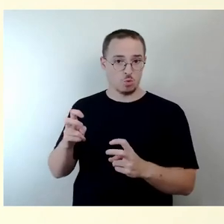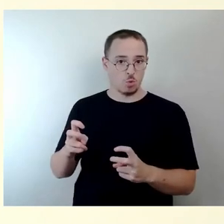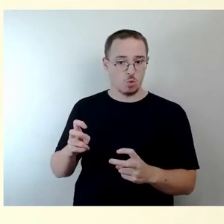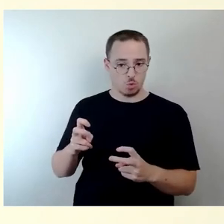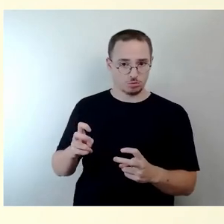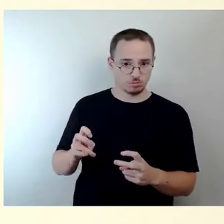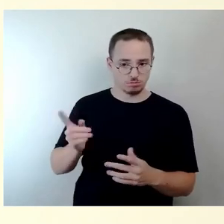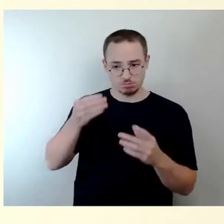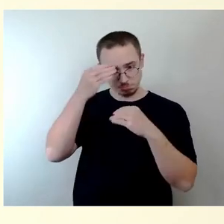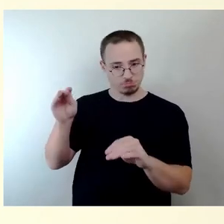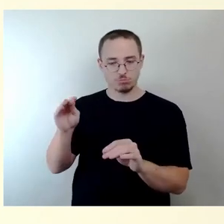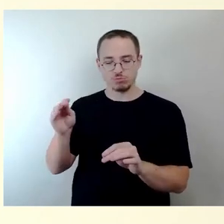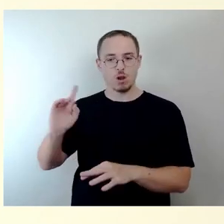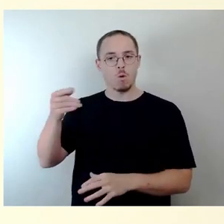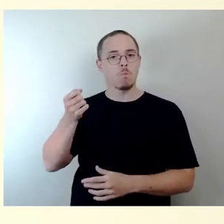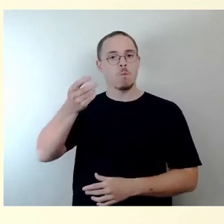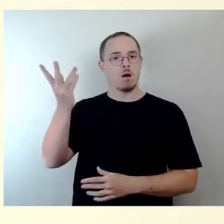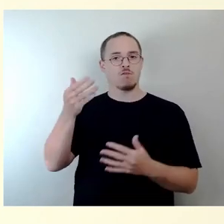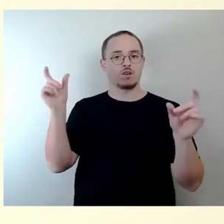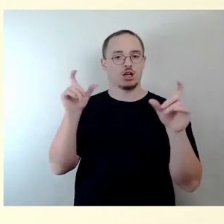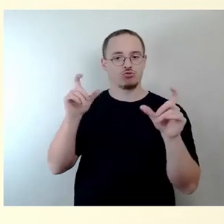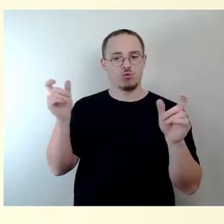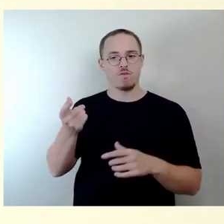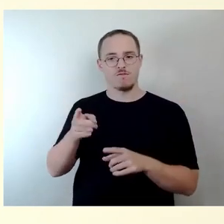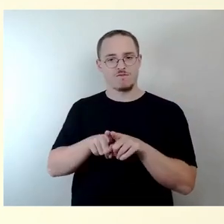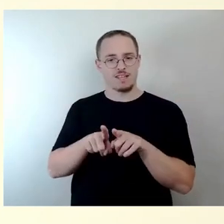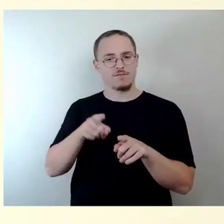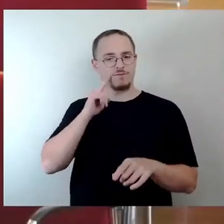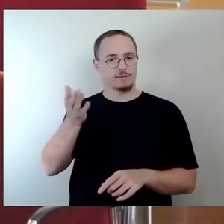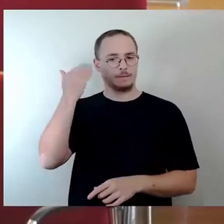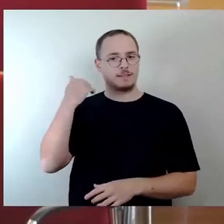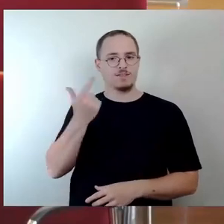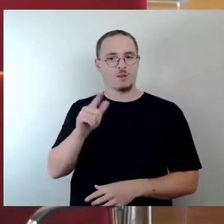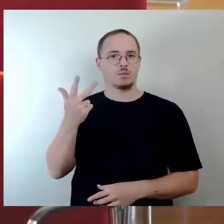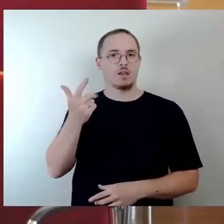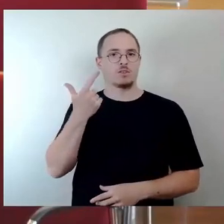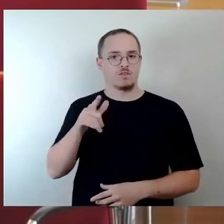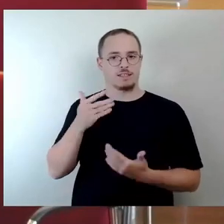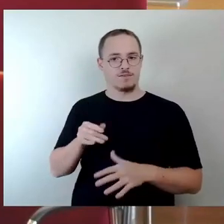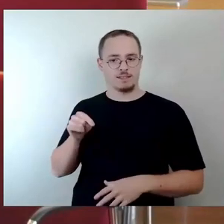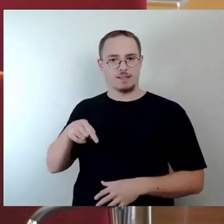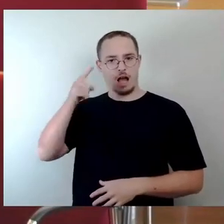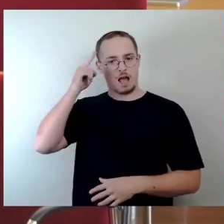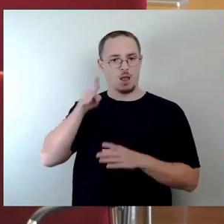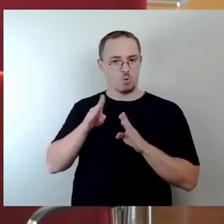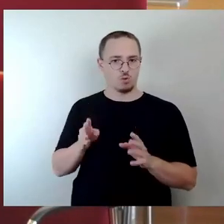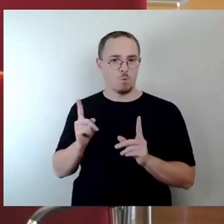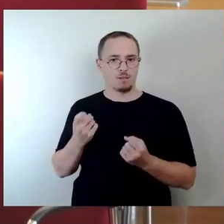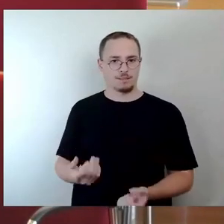im Rathaus. Also vielen Dank für den Hinweis, welche Stadtratsbeschlüsse